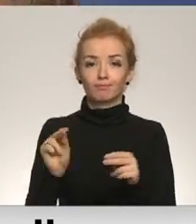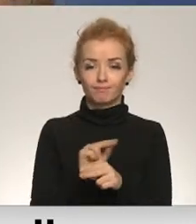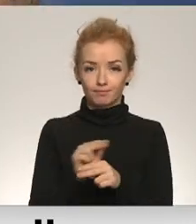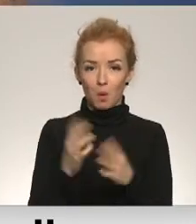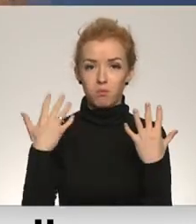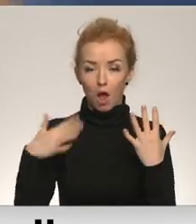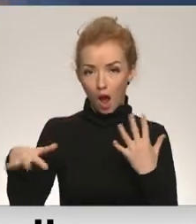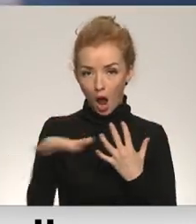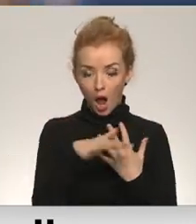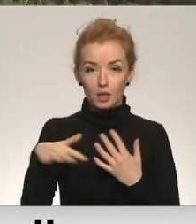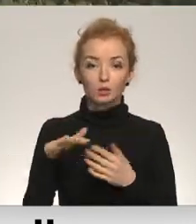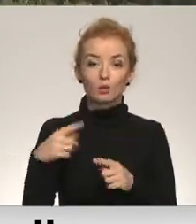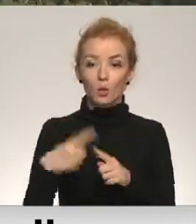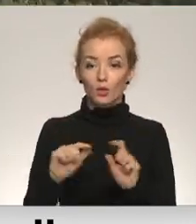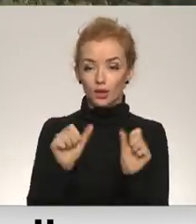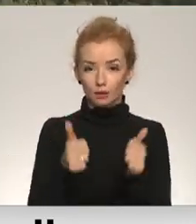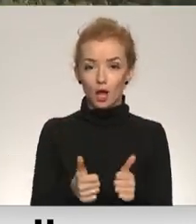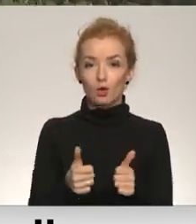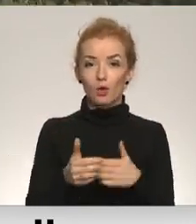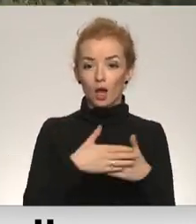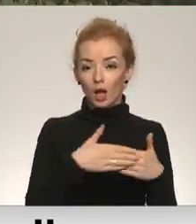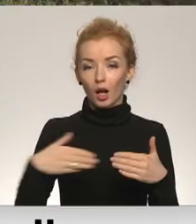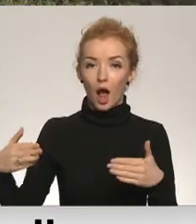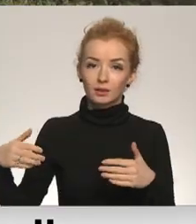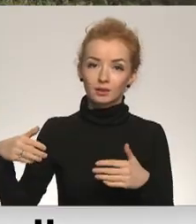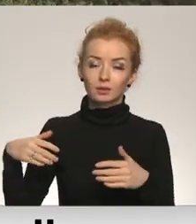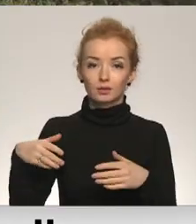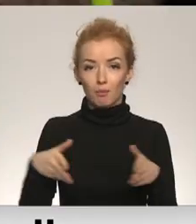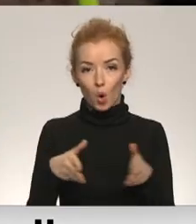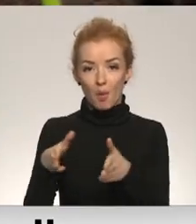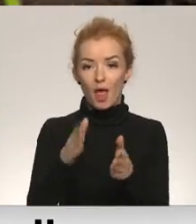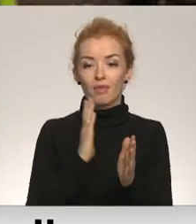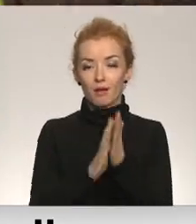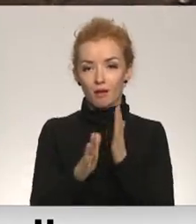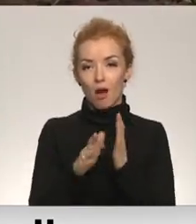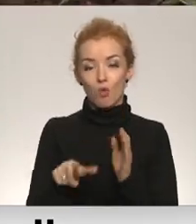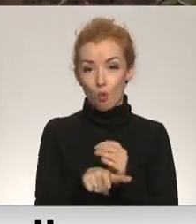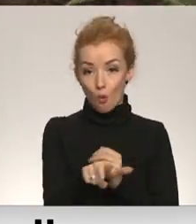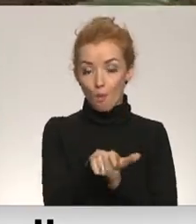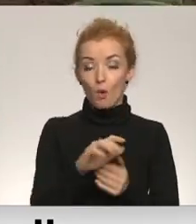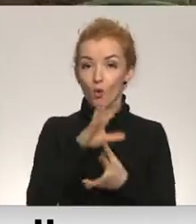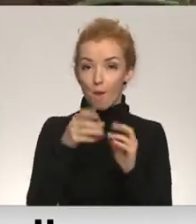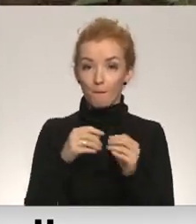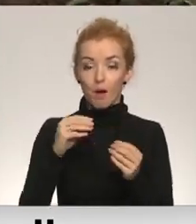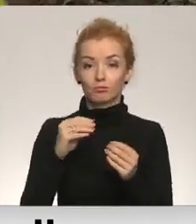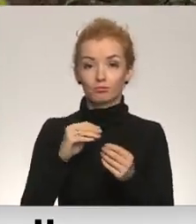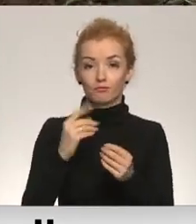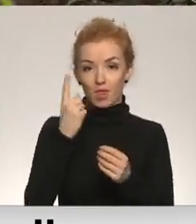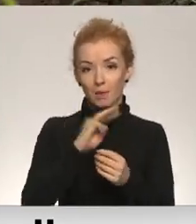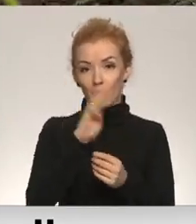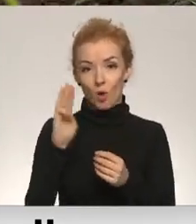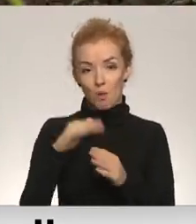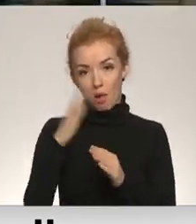pilsētas Ziemļa rajonā un izveidota krasta promenāde gar reizeknes supi. Projekta kopējais finansējums ir nedaudz pāri vienam